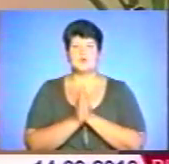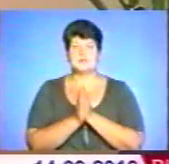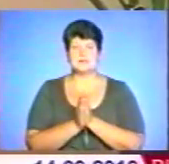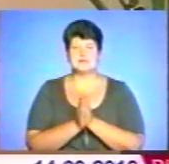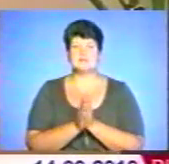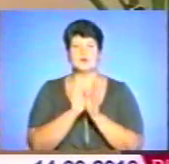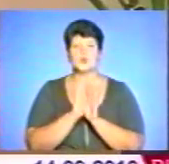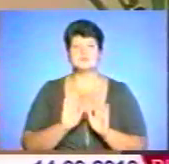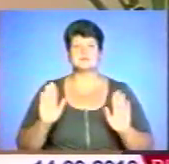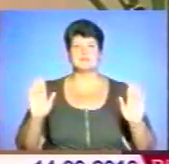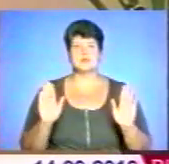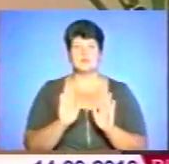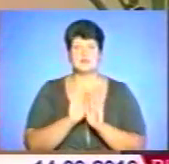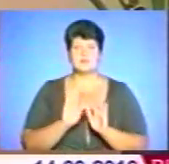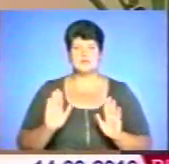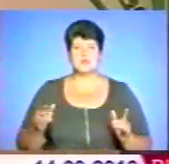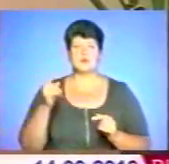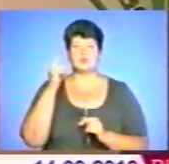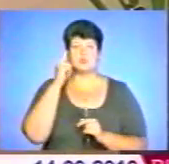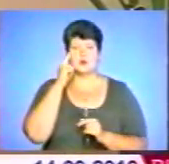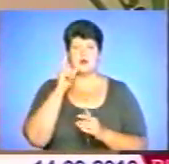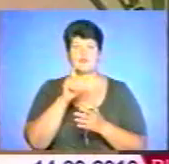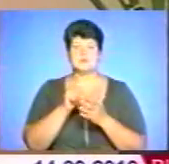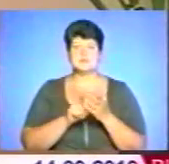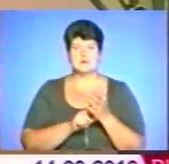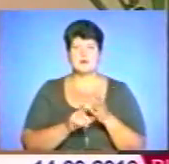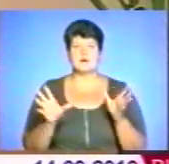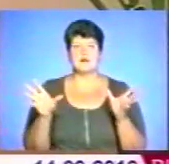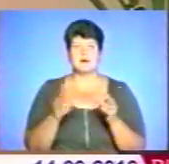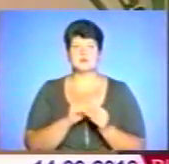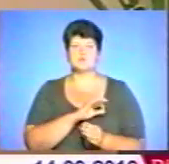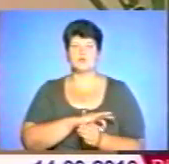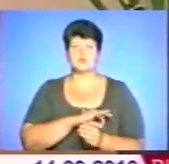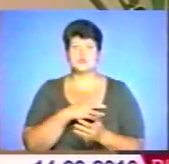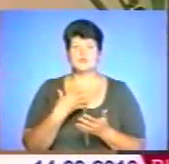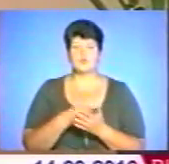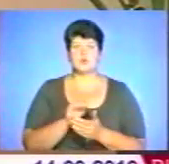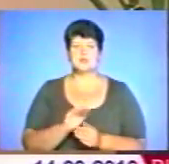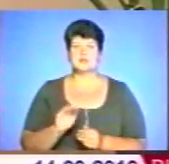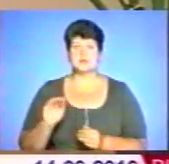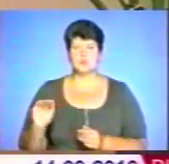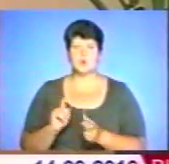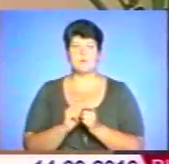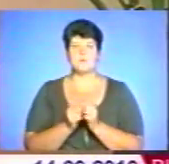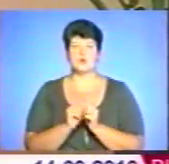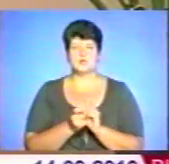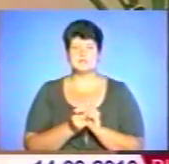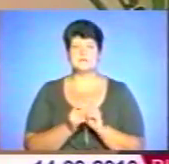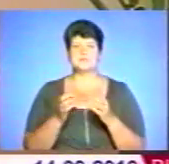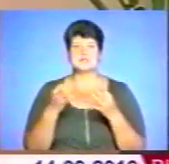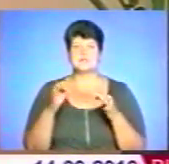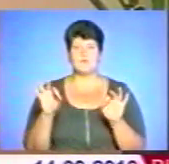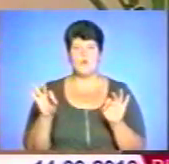оскіювали піснях, думках. Разом, виховуючи своїх діток, боролись за волю,